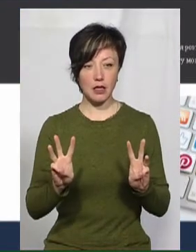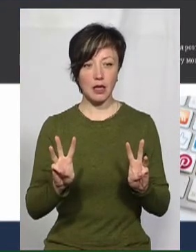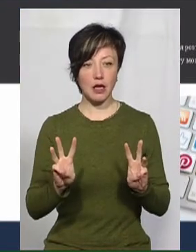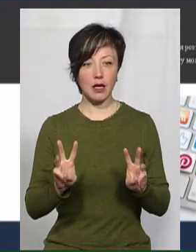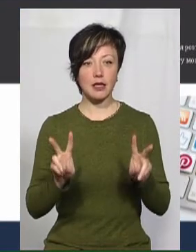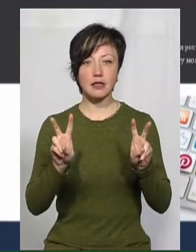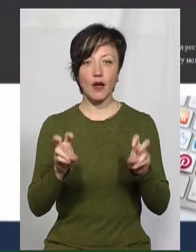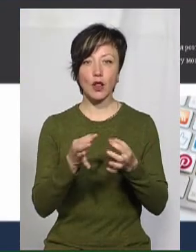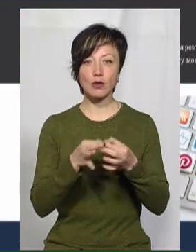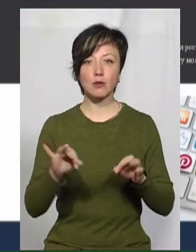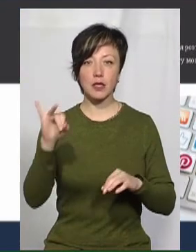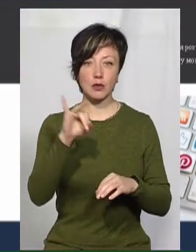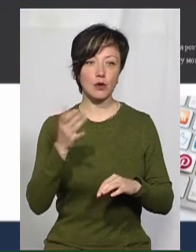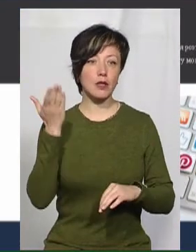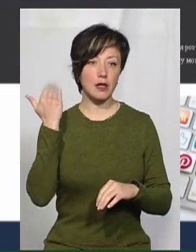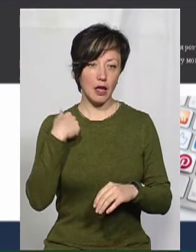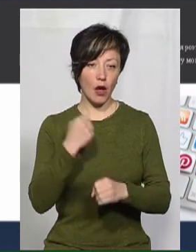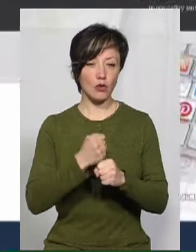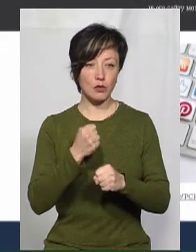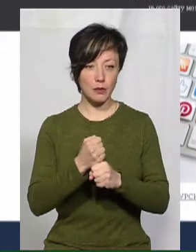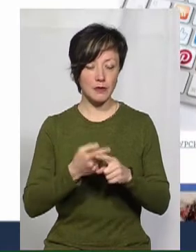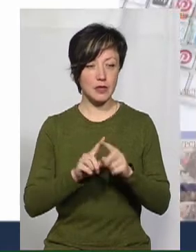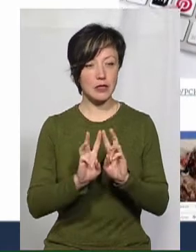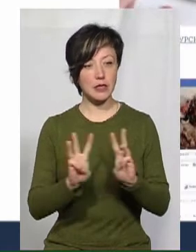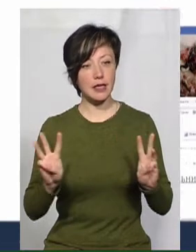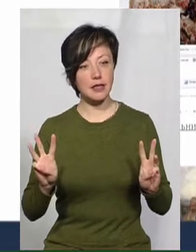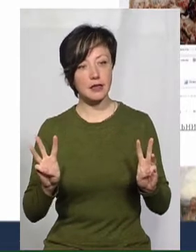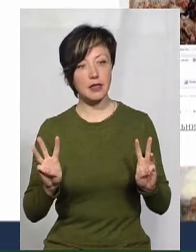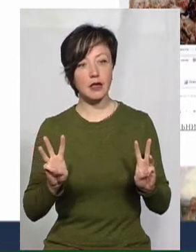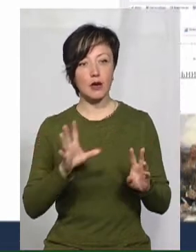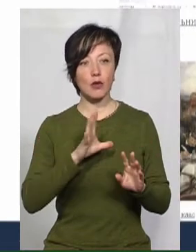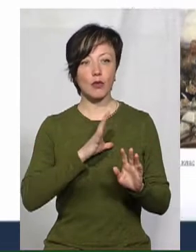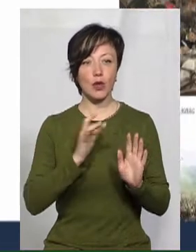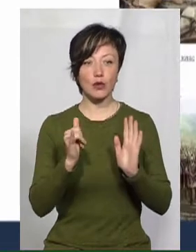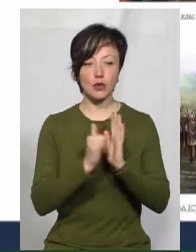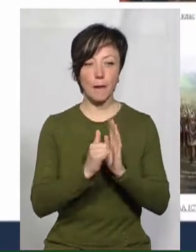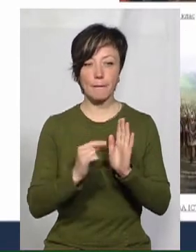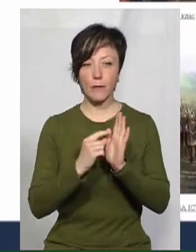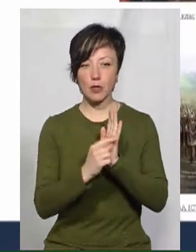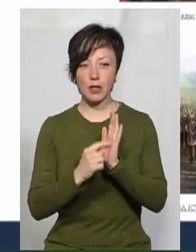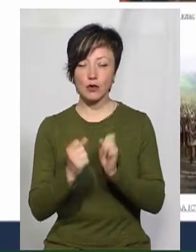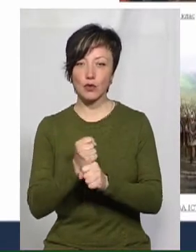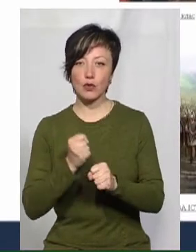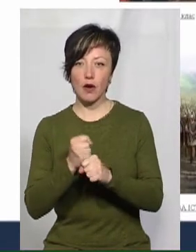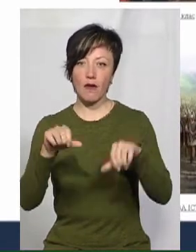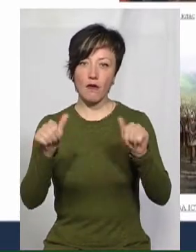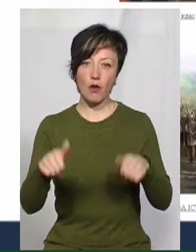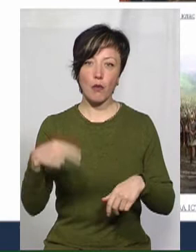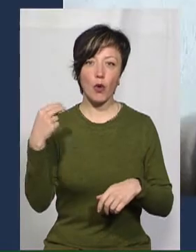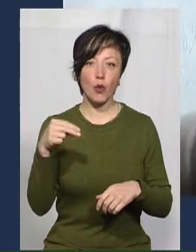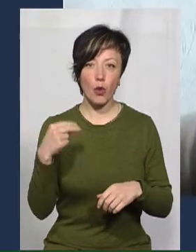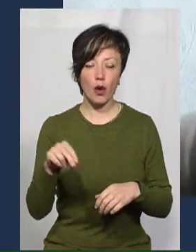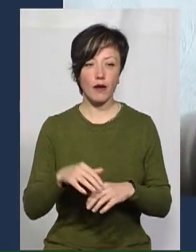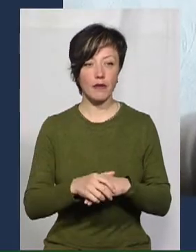«Доступна історія». Тобто, ще задовго до карантину я його розробляв. Там були розташовані посилання на розроблені форми уроків,